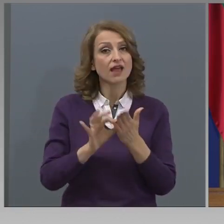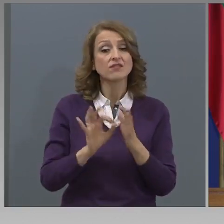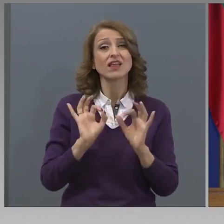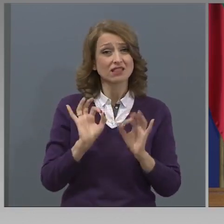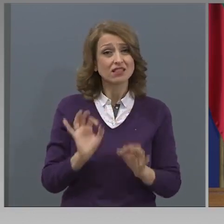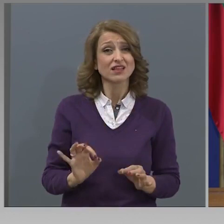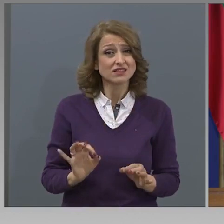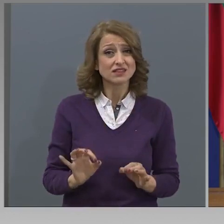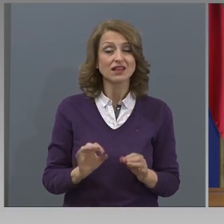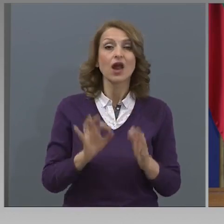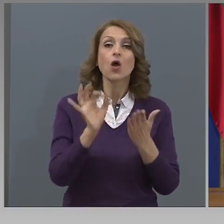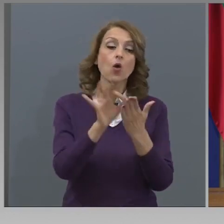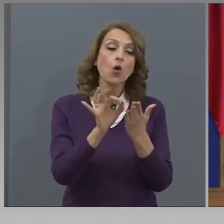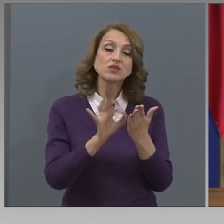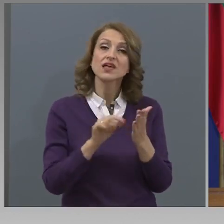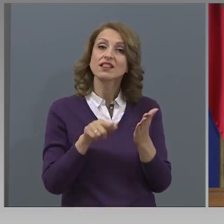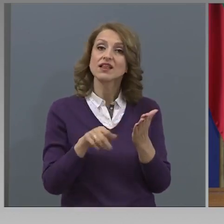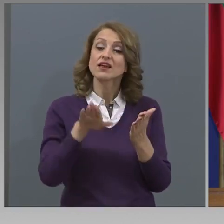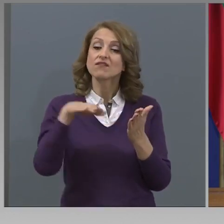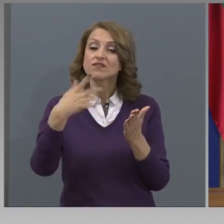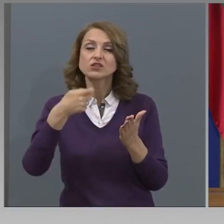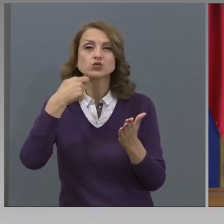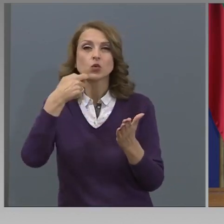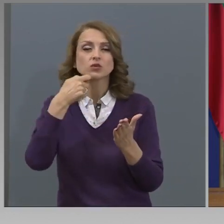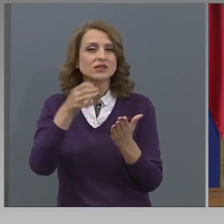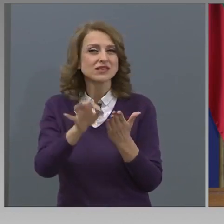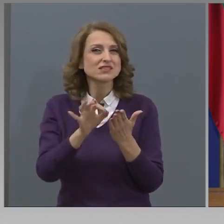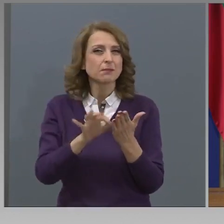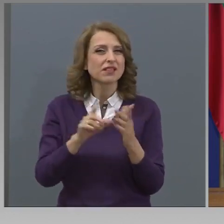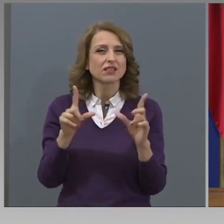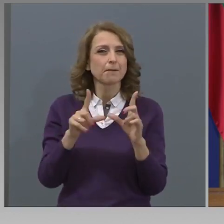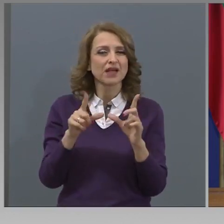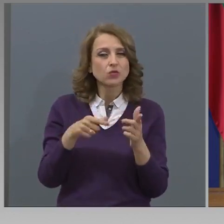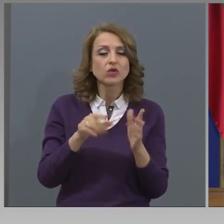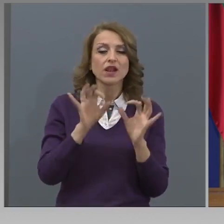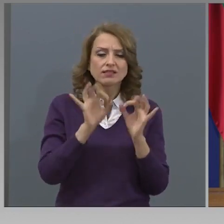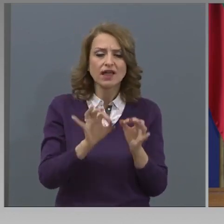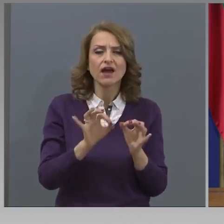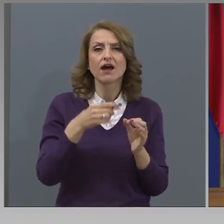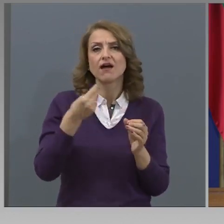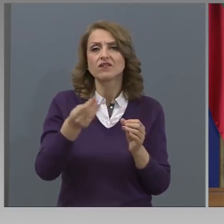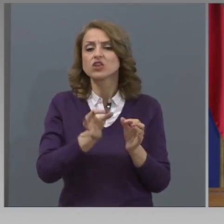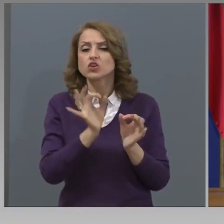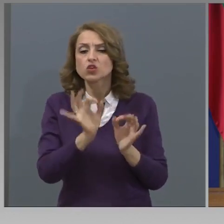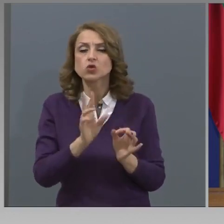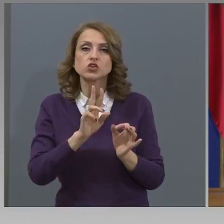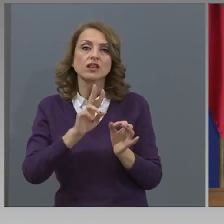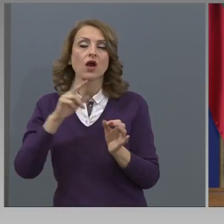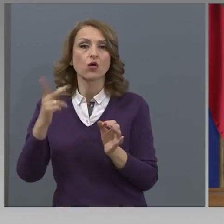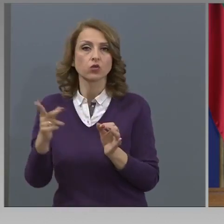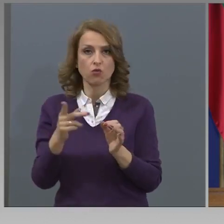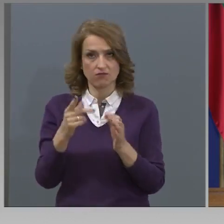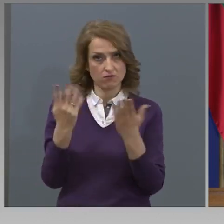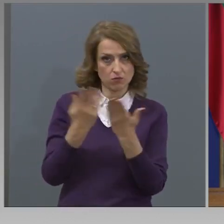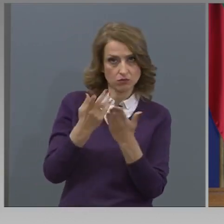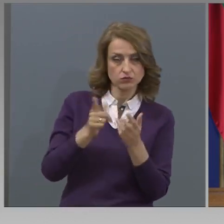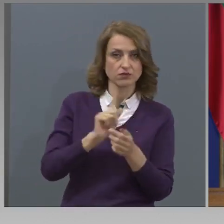дават отлика между учениците, които са подготвени, учениците, които са учили, учениците, които не са учени.